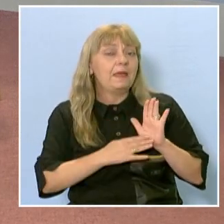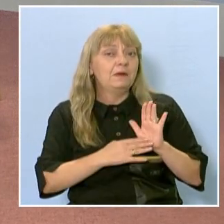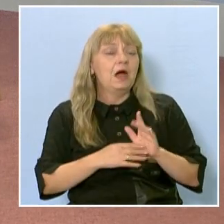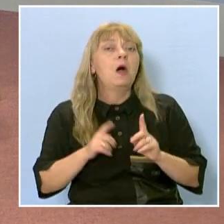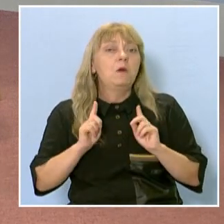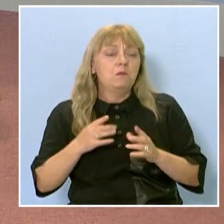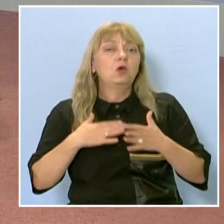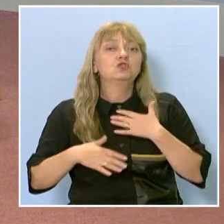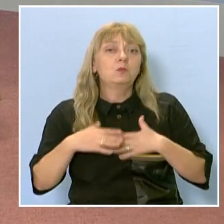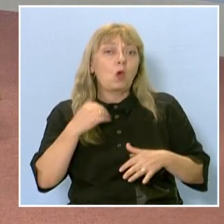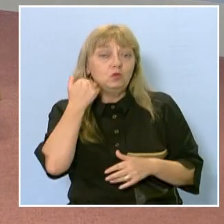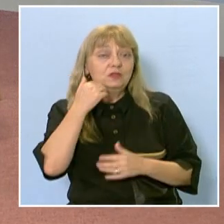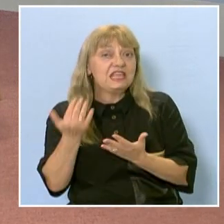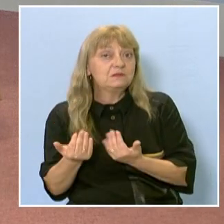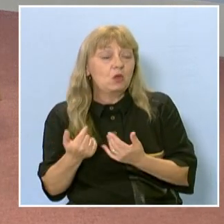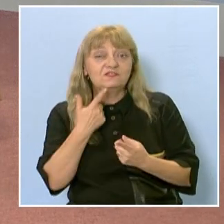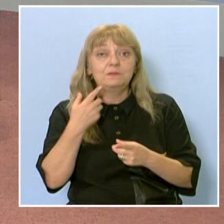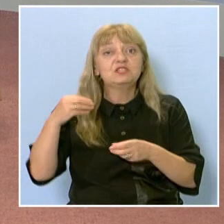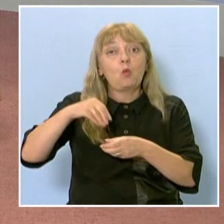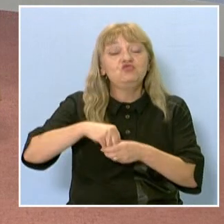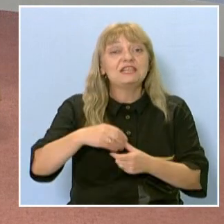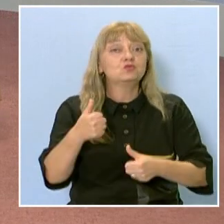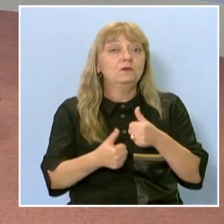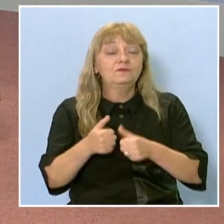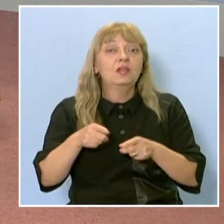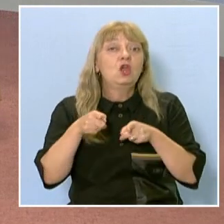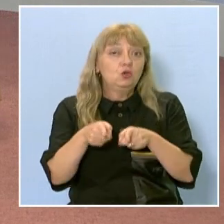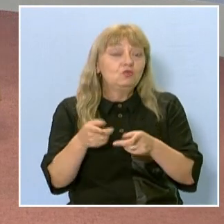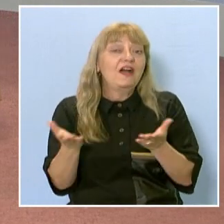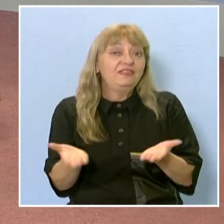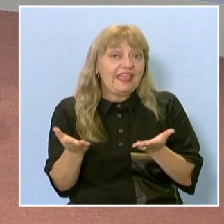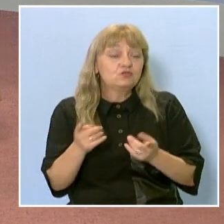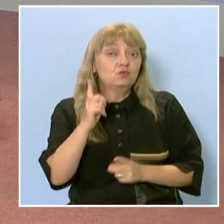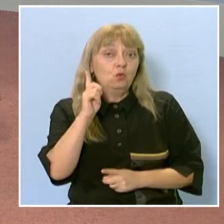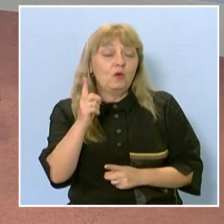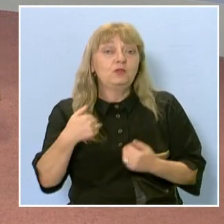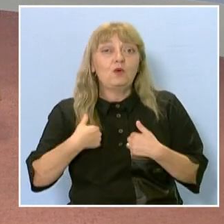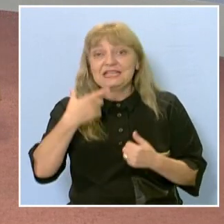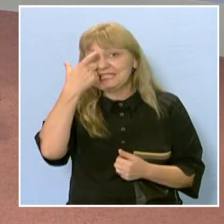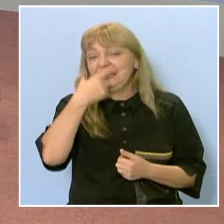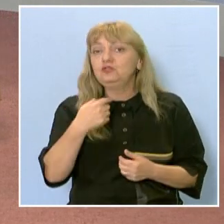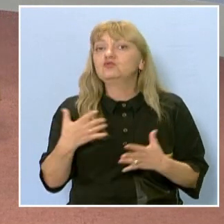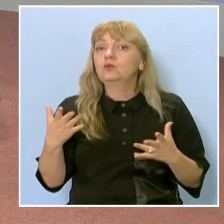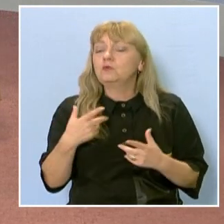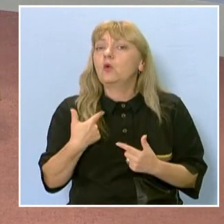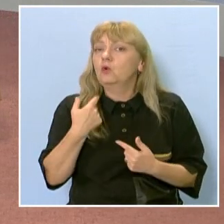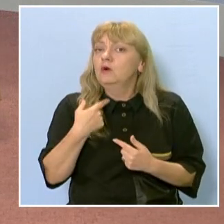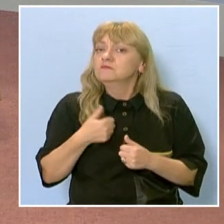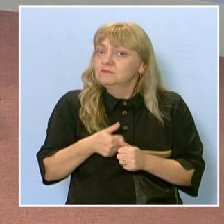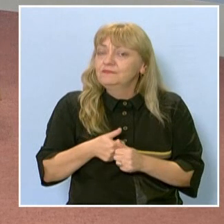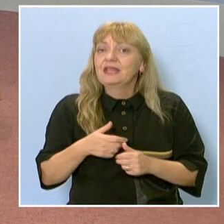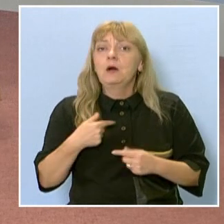преспокойно да я използвам за участието си в конкурса. И това е нещо, което аз всичко много държа при всеки един мой проект,